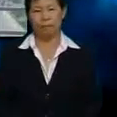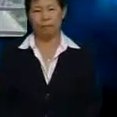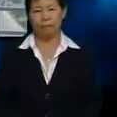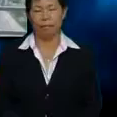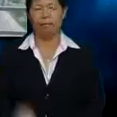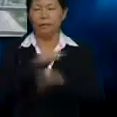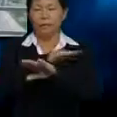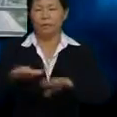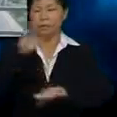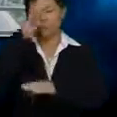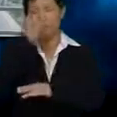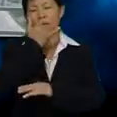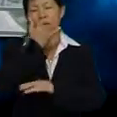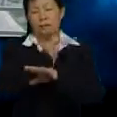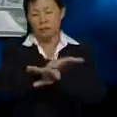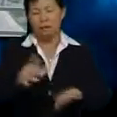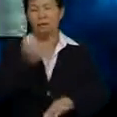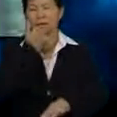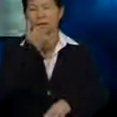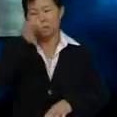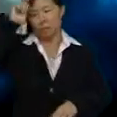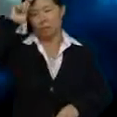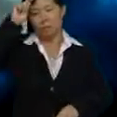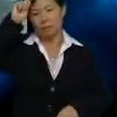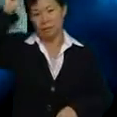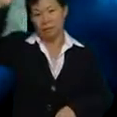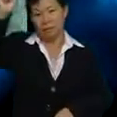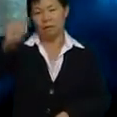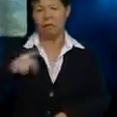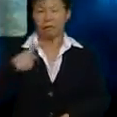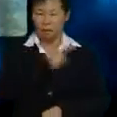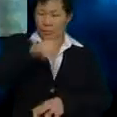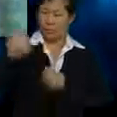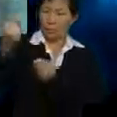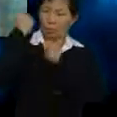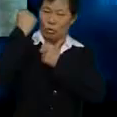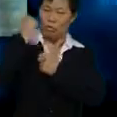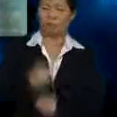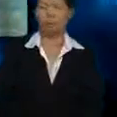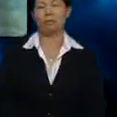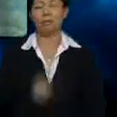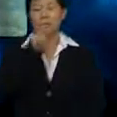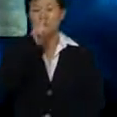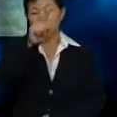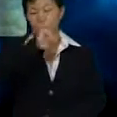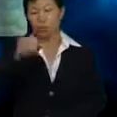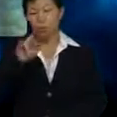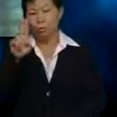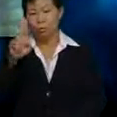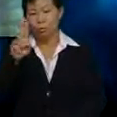Jangan menyalahkan Takdir Julia Kita mesti kuat Sebenarnya Julia